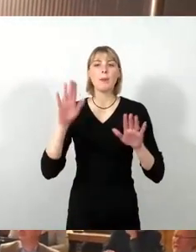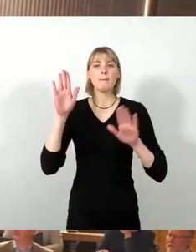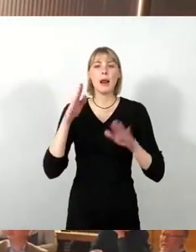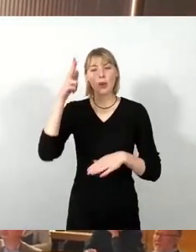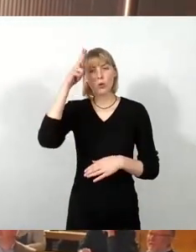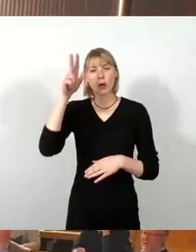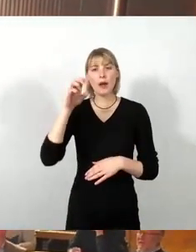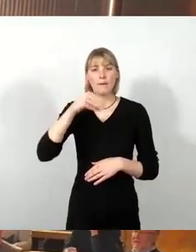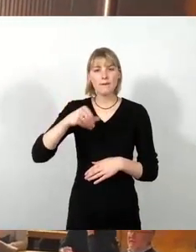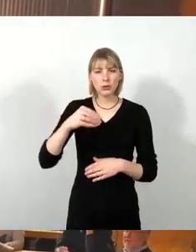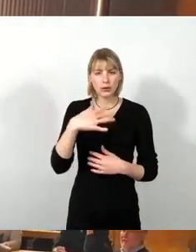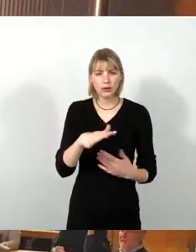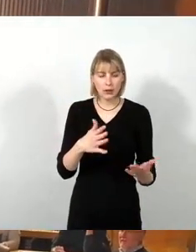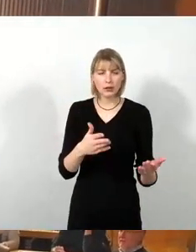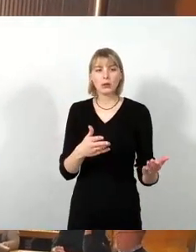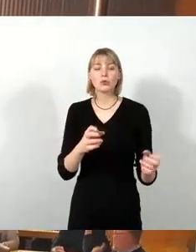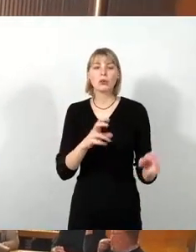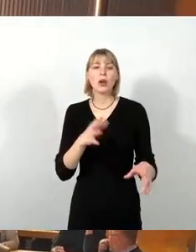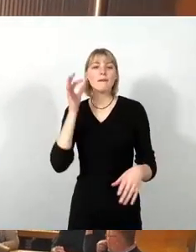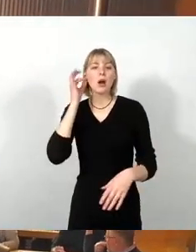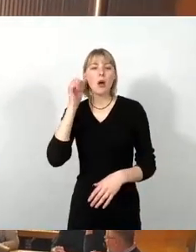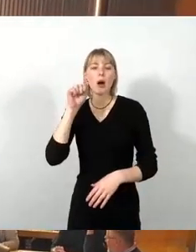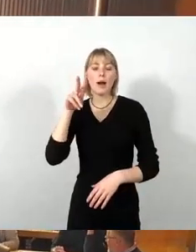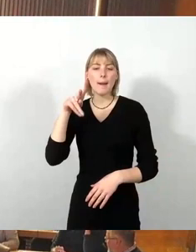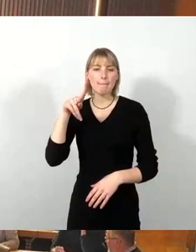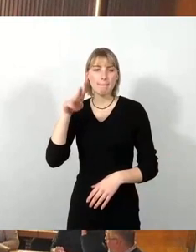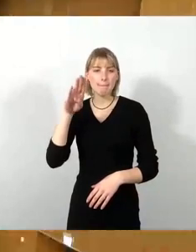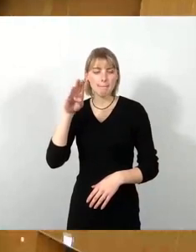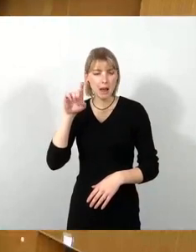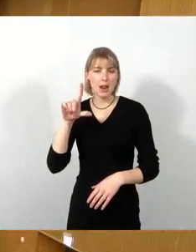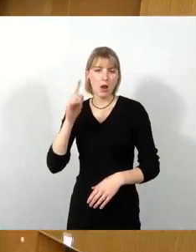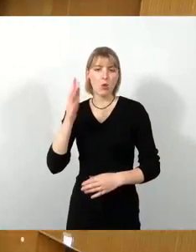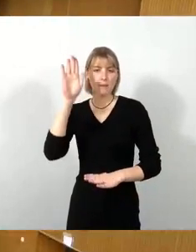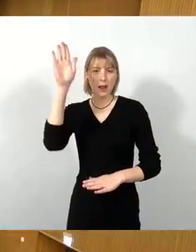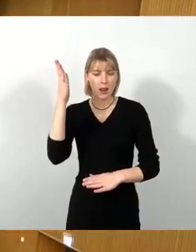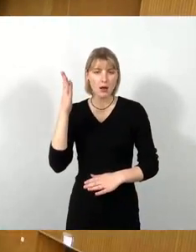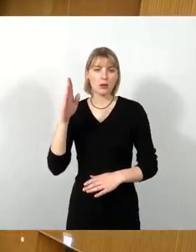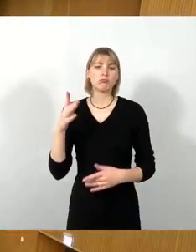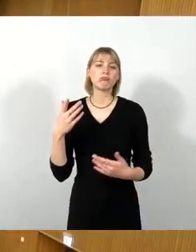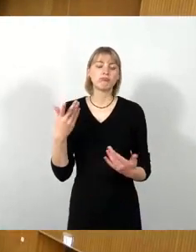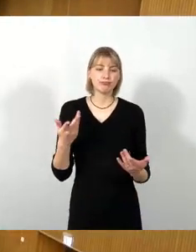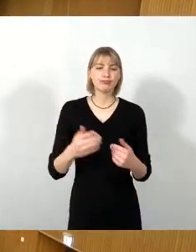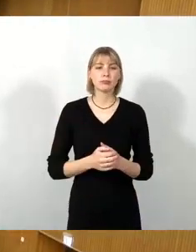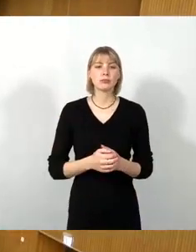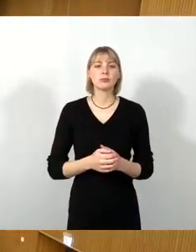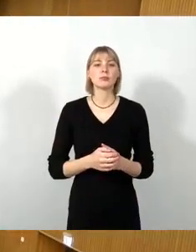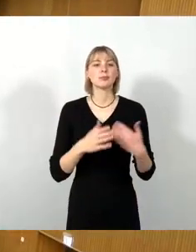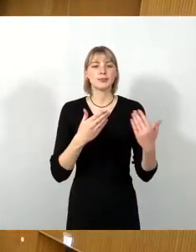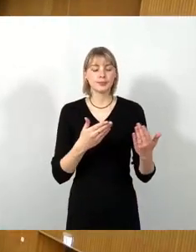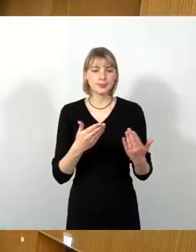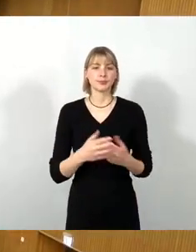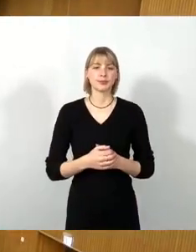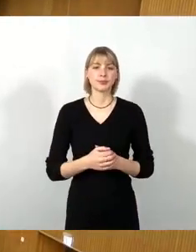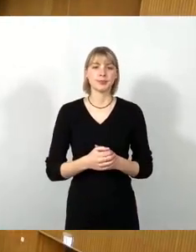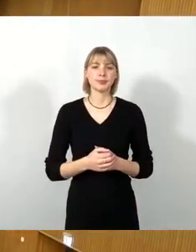Frau Abel gemeldet und dann Frau Frohwieser. Ja, sehr geehrter Herr Oberbürgermeister, ich hatte eigentlich nur eine